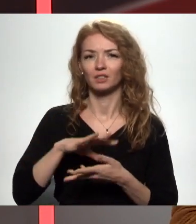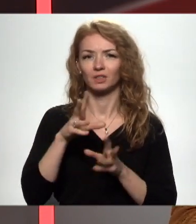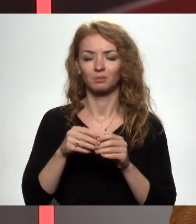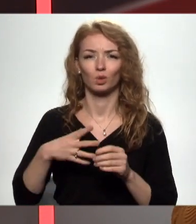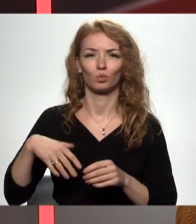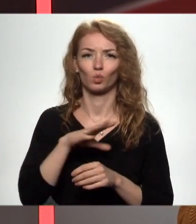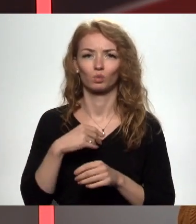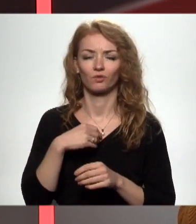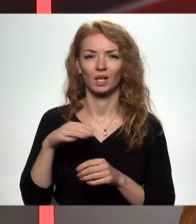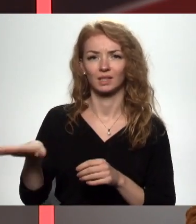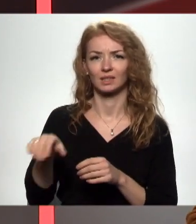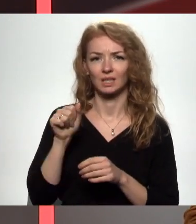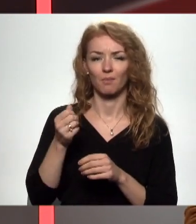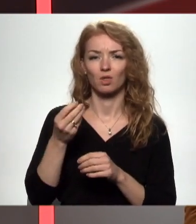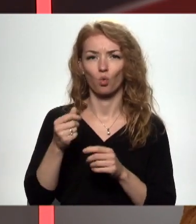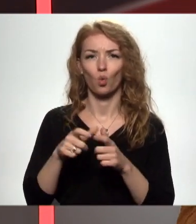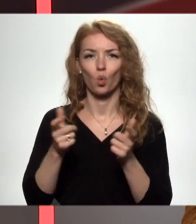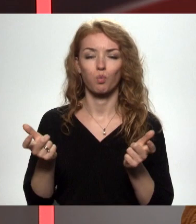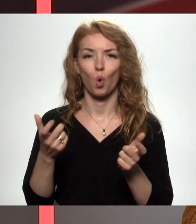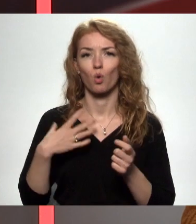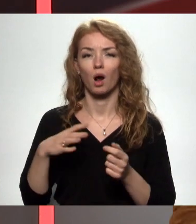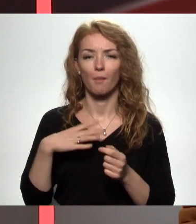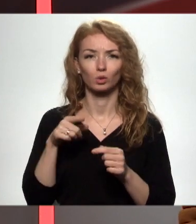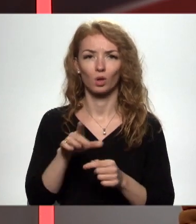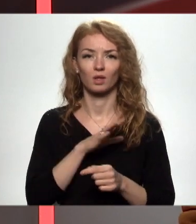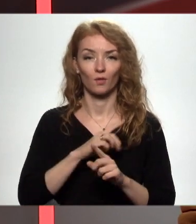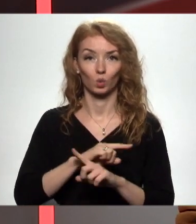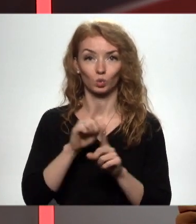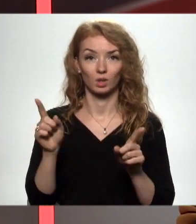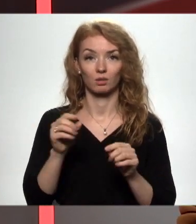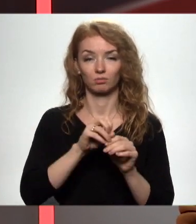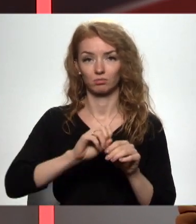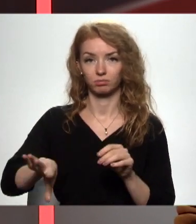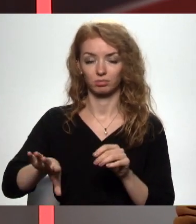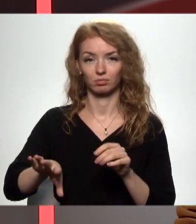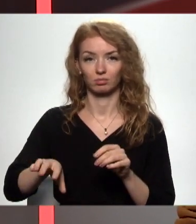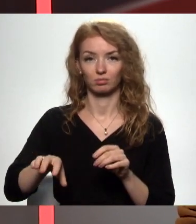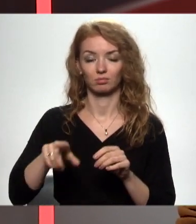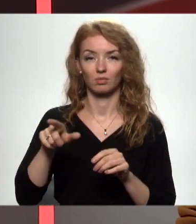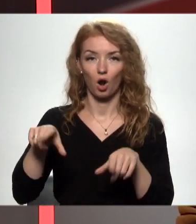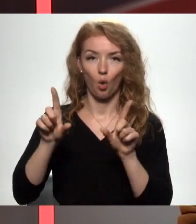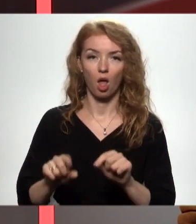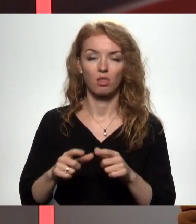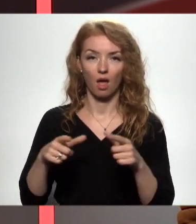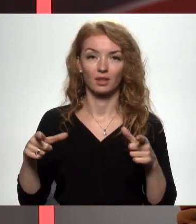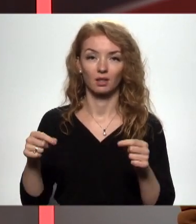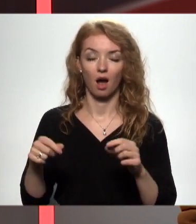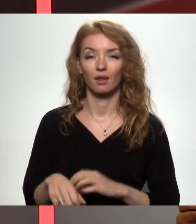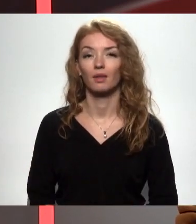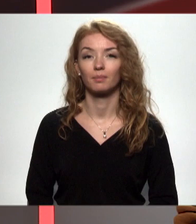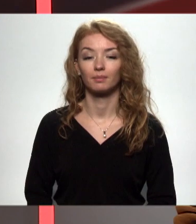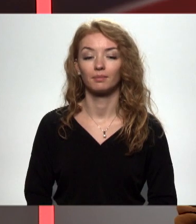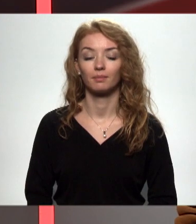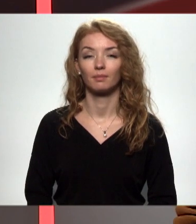jāizņem nauda kuponu veidā? Un kāpēc gan to nevarētu uzreiz ieskaitīt Pircei lojalitātes kartē? Pēc